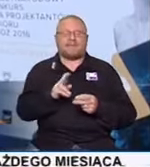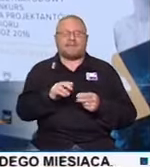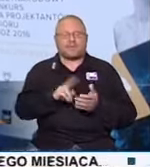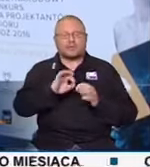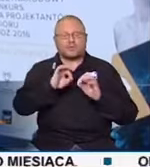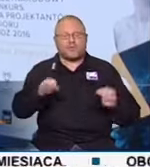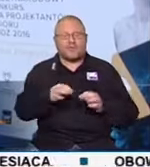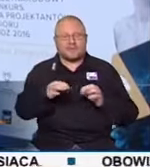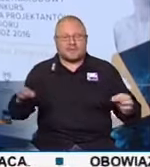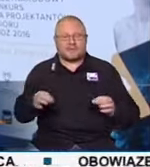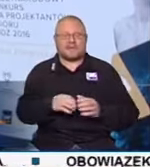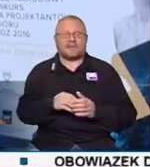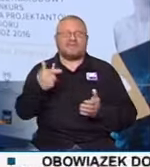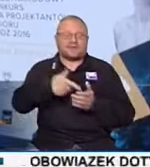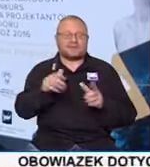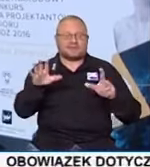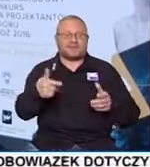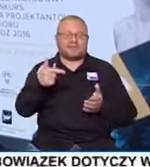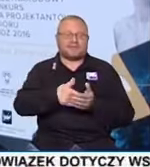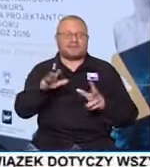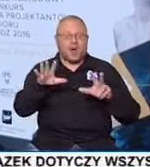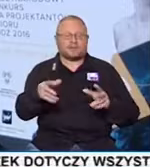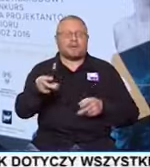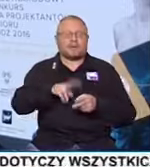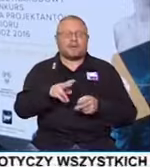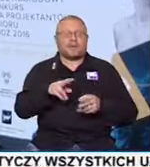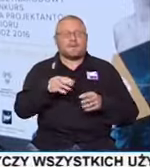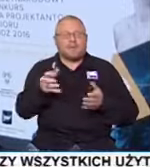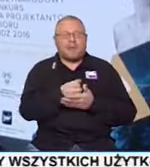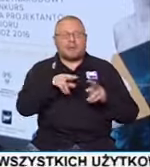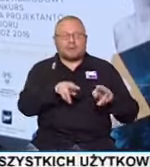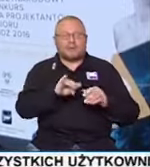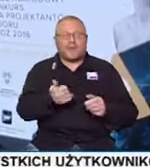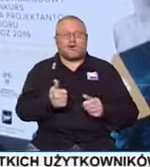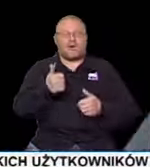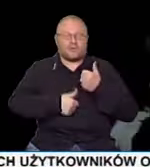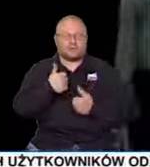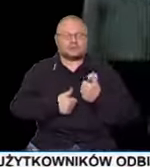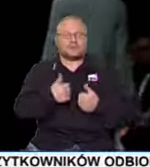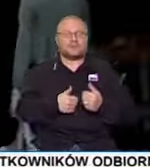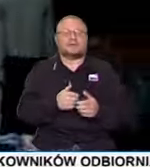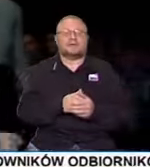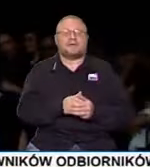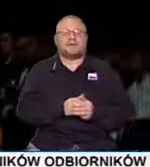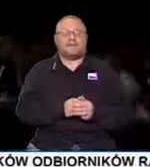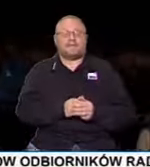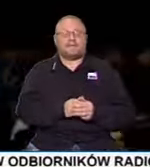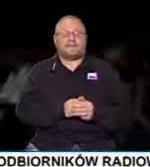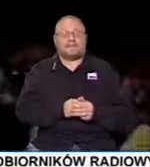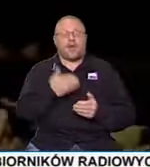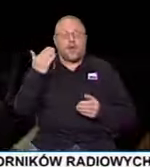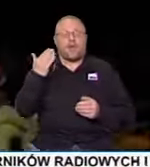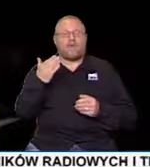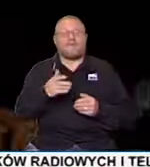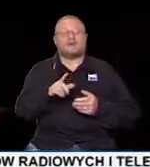2007-2008. To były dwa pokazy konkursowe, w których brałem udział i nigdy nie śniło mi się, że wystąpię w tej roli, w której występuję dzisiaj. Honorowa